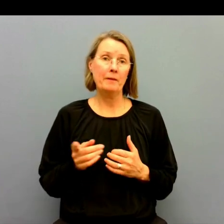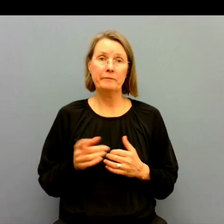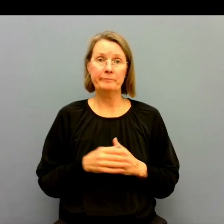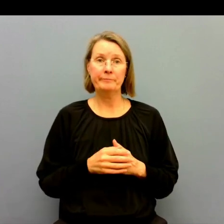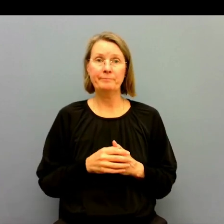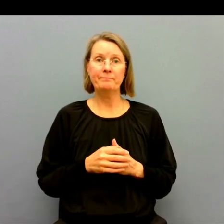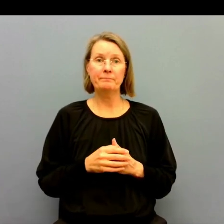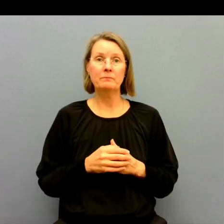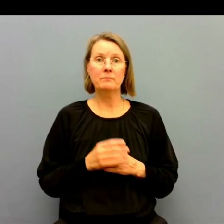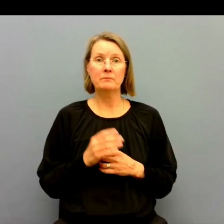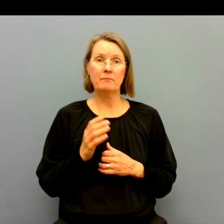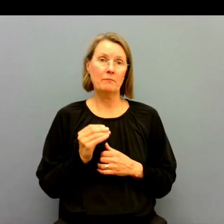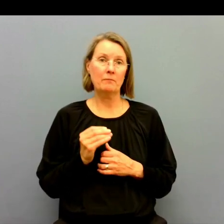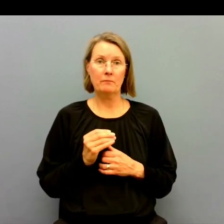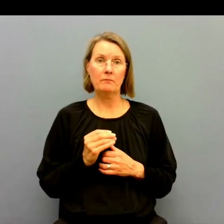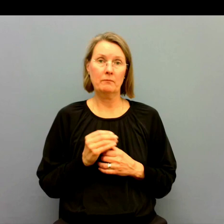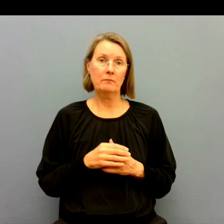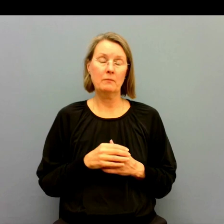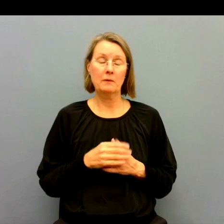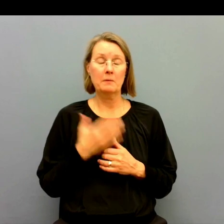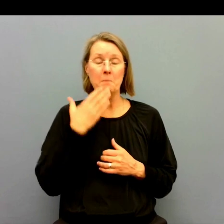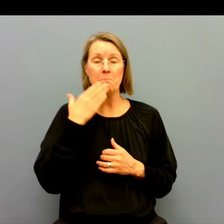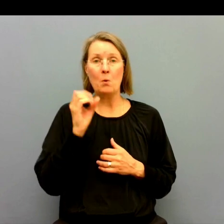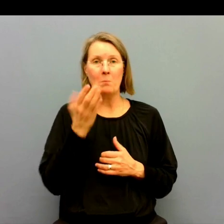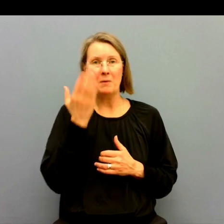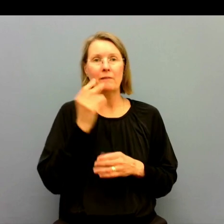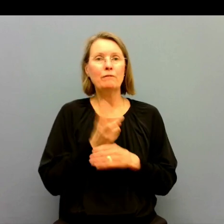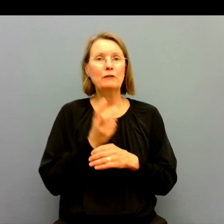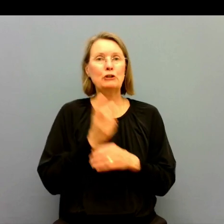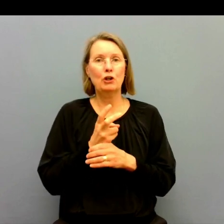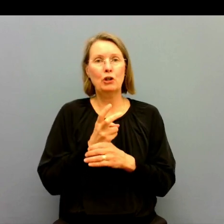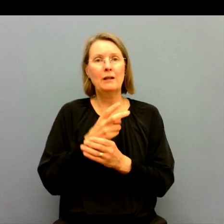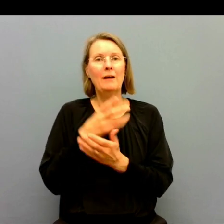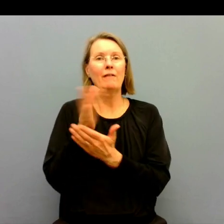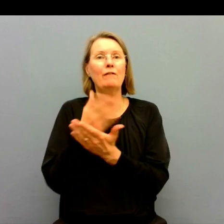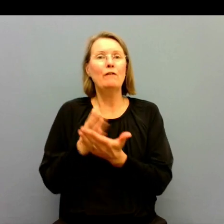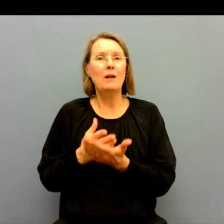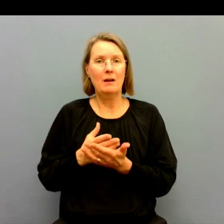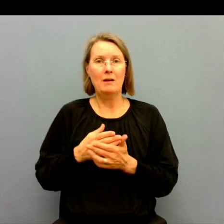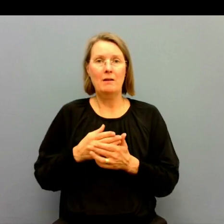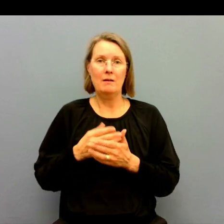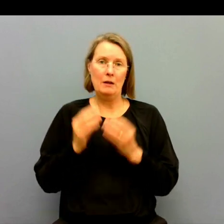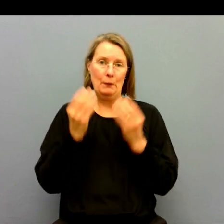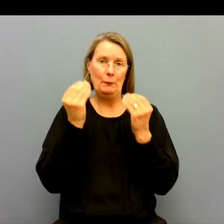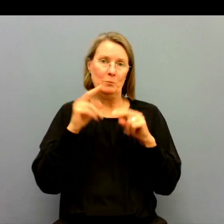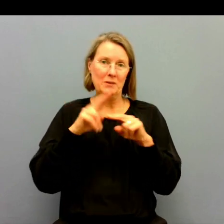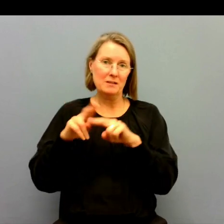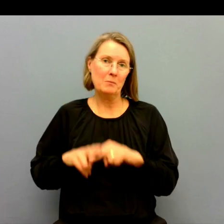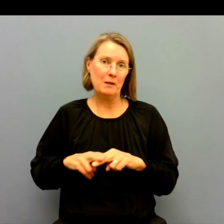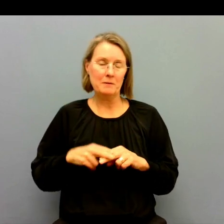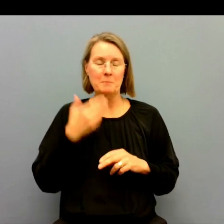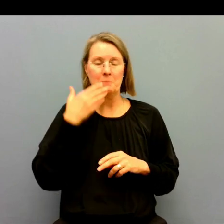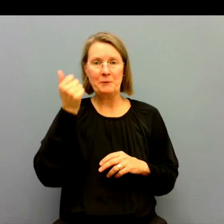en justerad riktning om man delade på platserna helt enkelt.